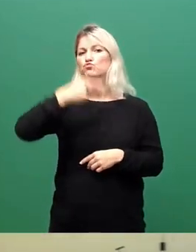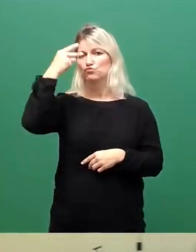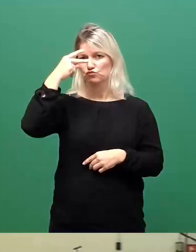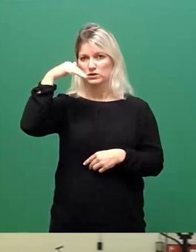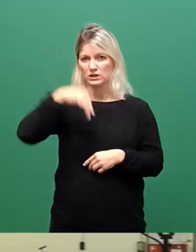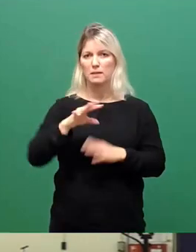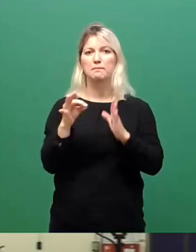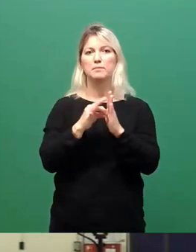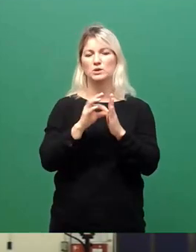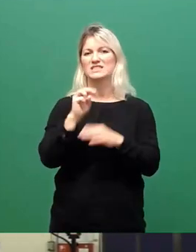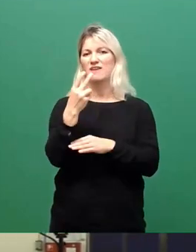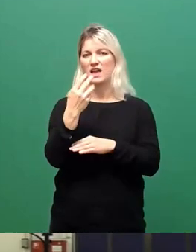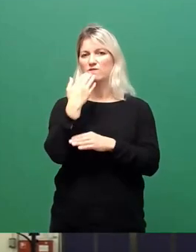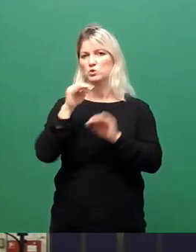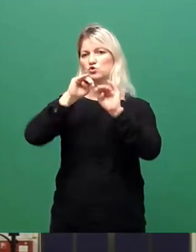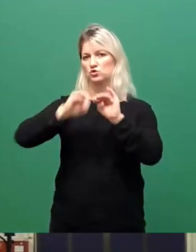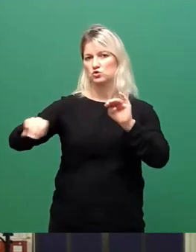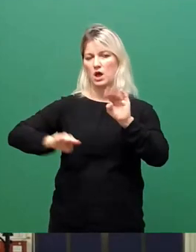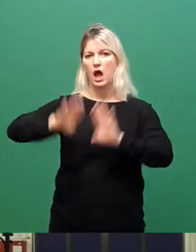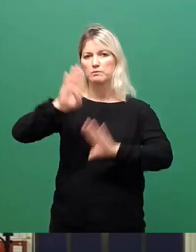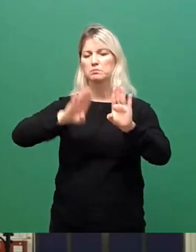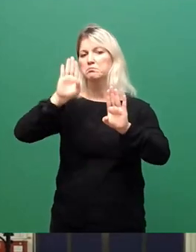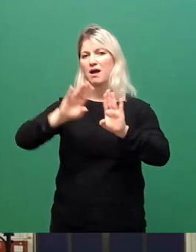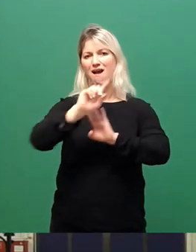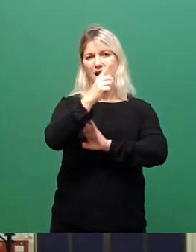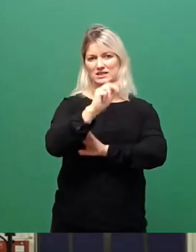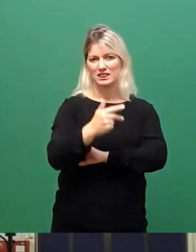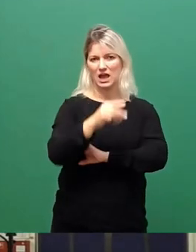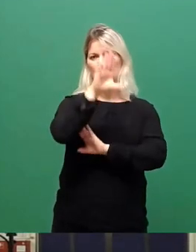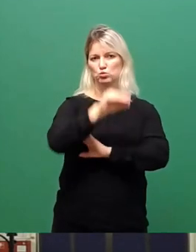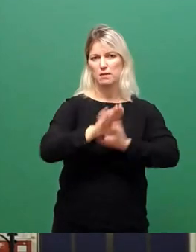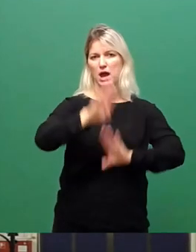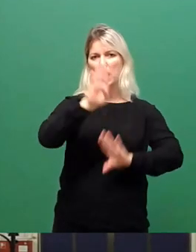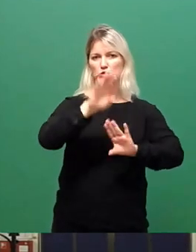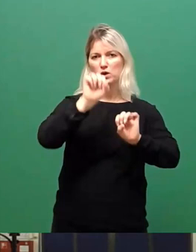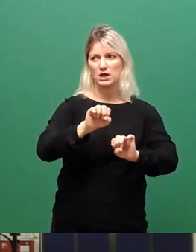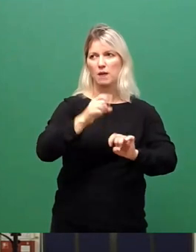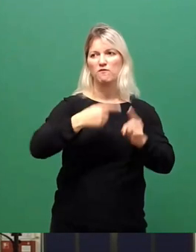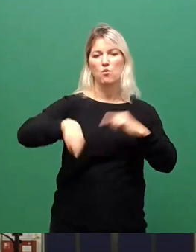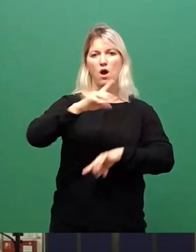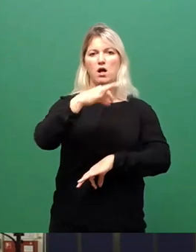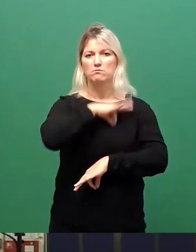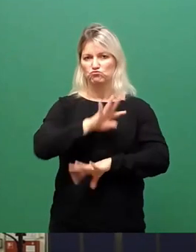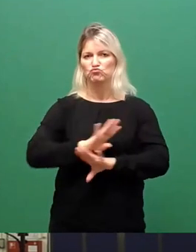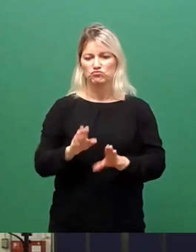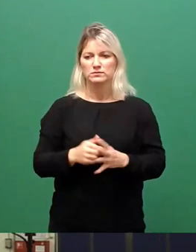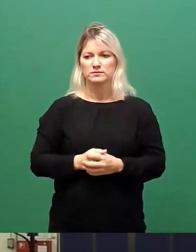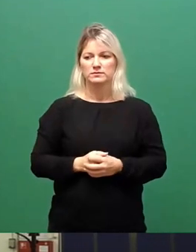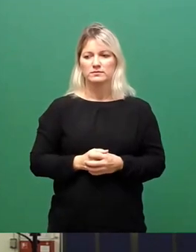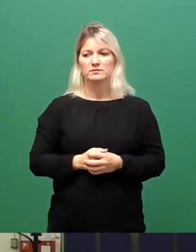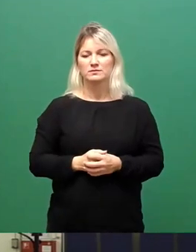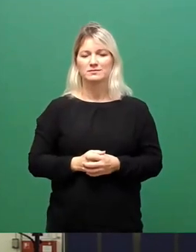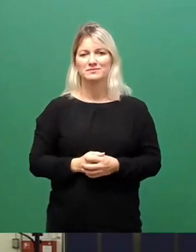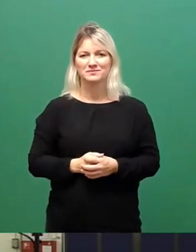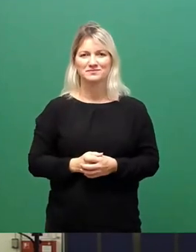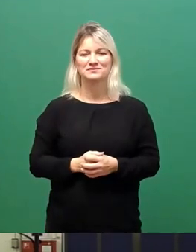abgestimmt haben wollen, aber 1 und 3 können wir zusammen abstimmen. Das spart uns eine Abstimmung. Also, wer für die Punkte